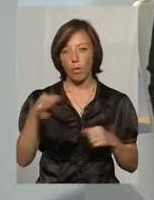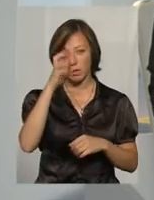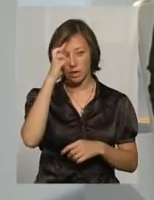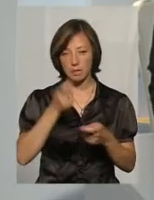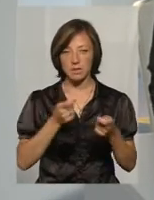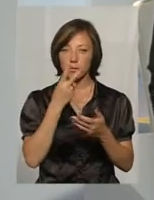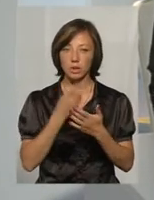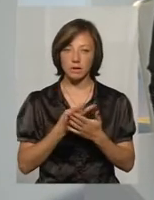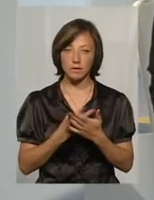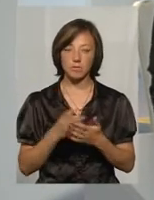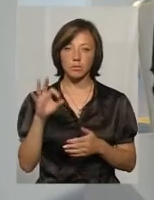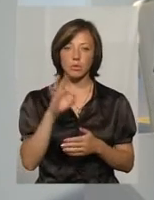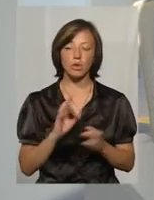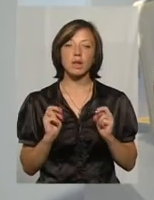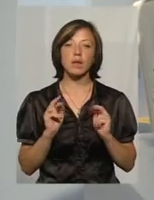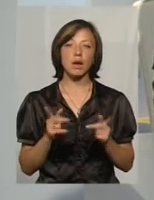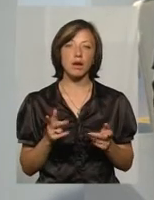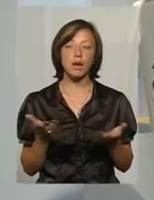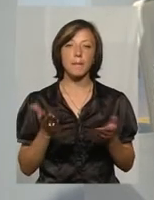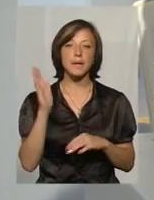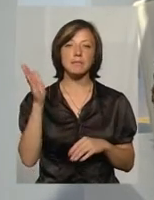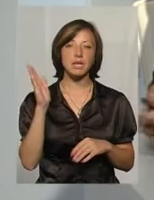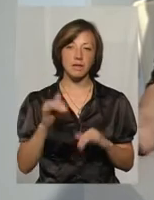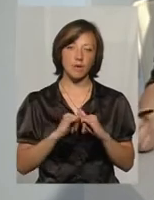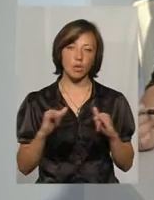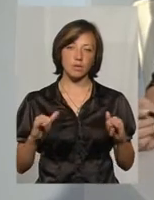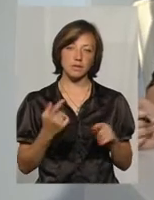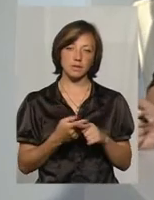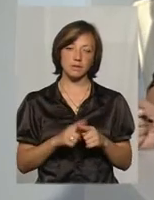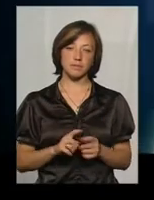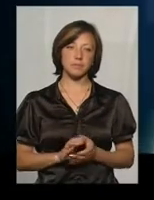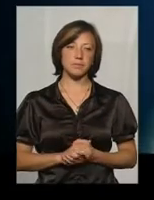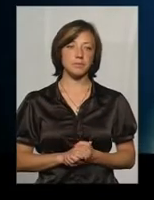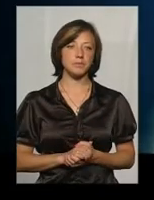подивимося з приводу того, яка перспектива розвитку надалі.